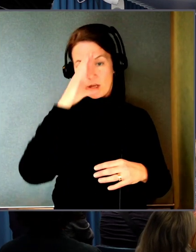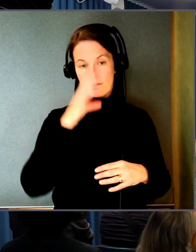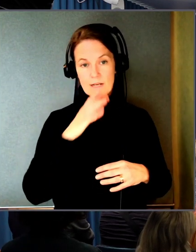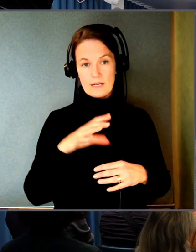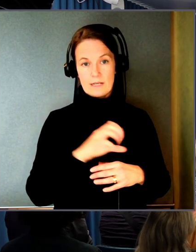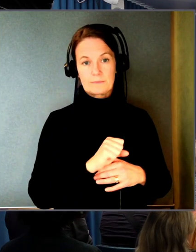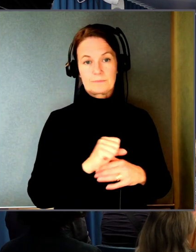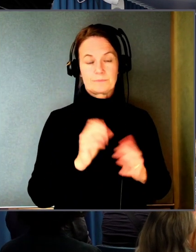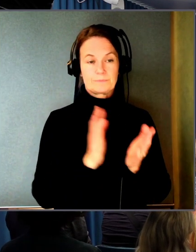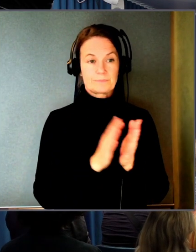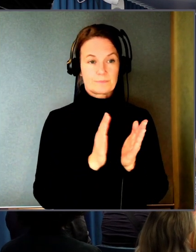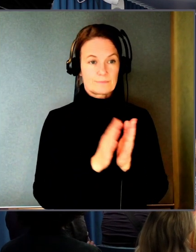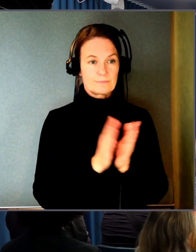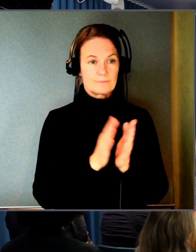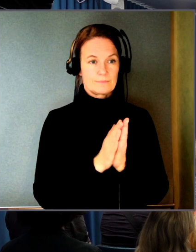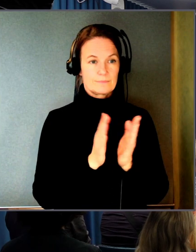Tack.